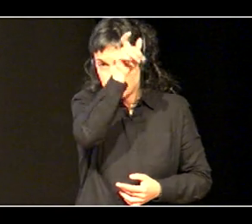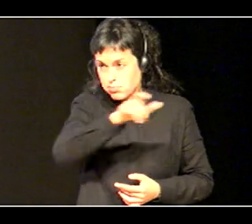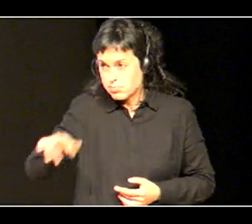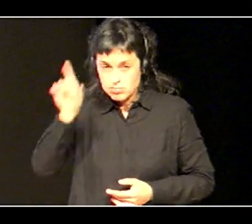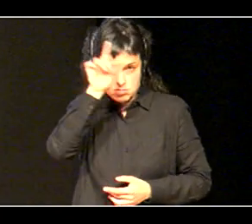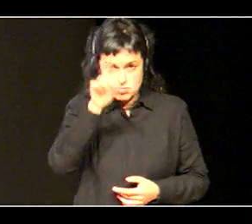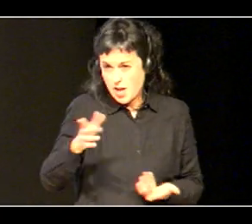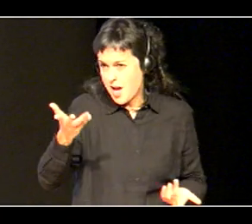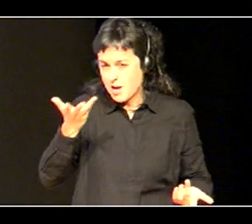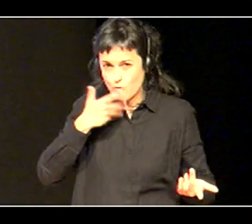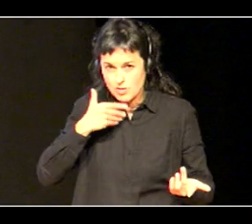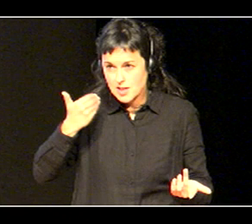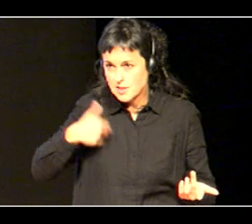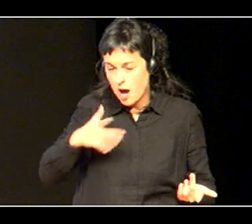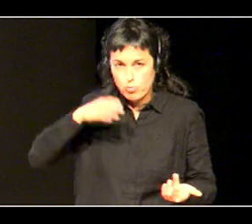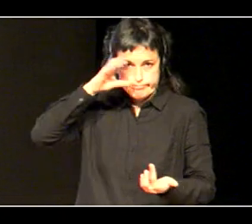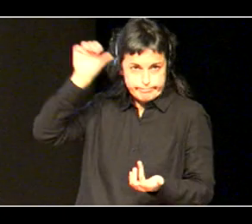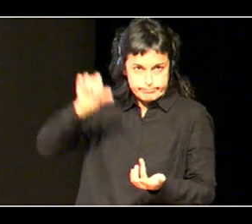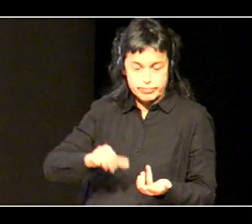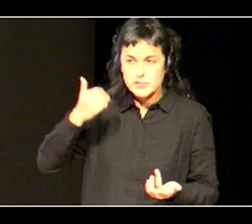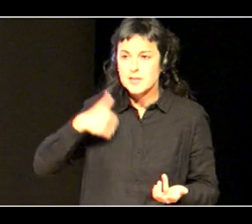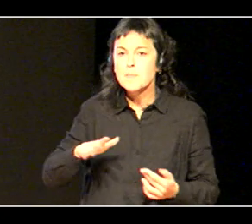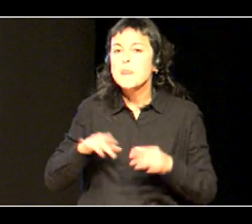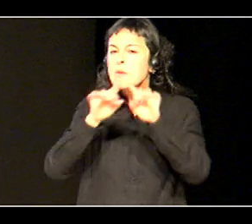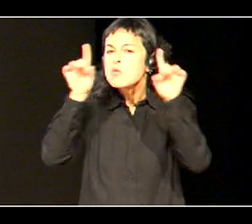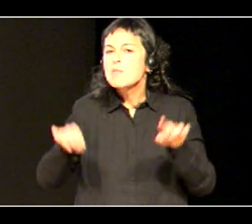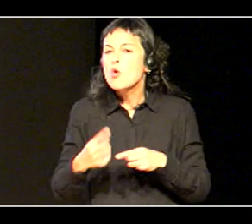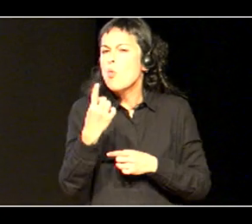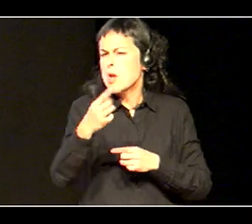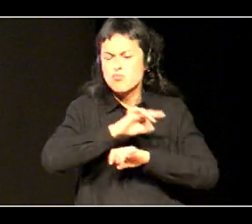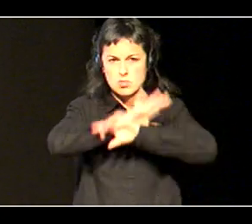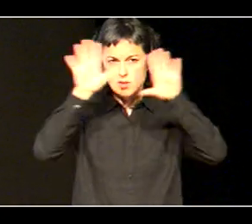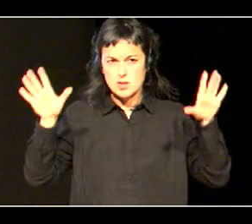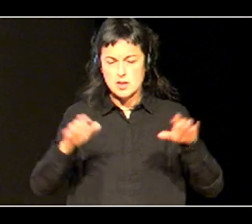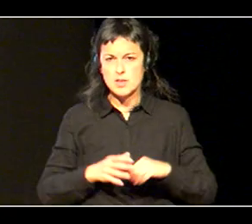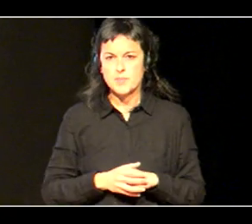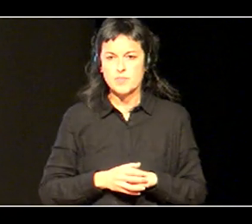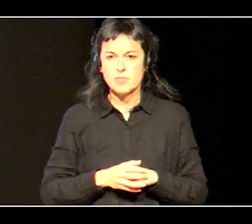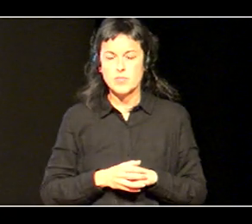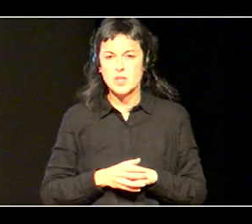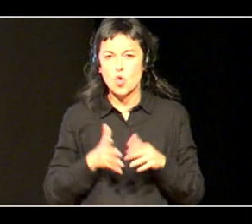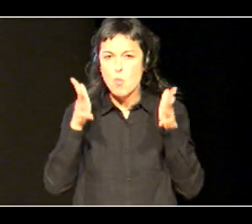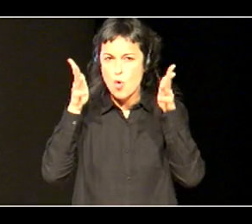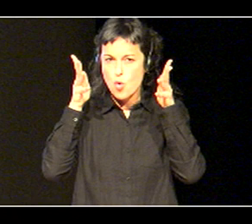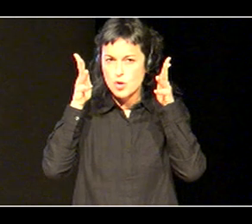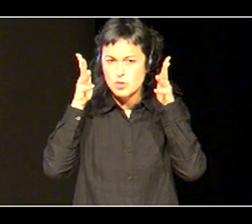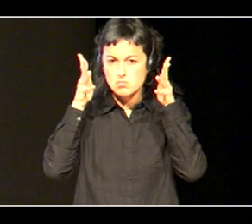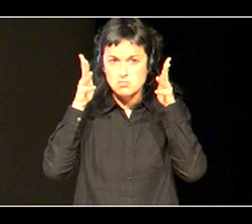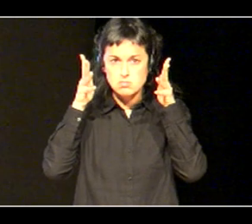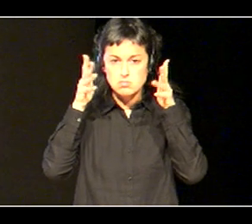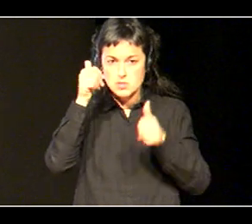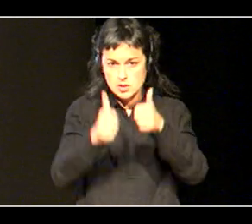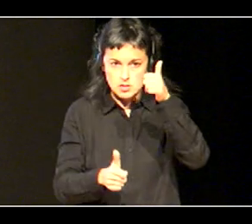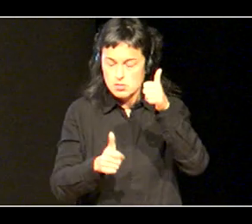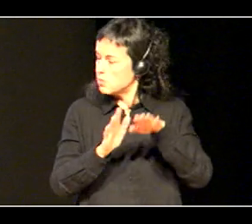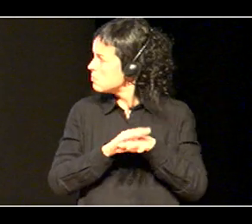azpimarratu behar dut, marku horretan, badau herreferentzi, argi bat, istruzioa, baztertzen dugu, kompetentzia